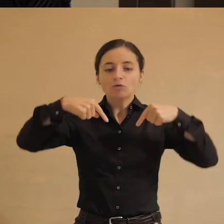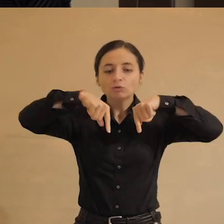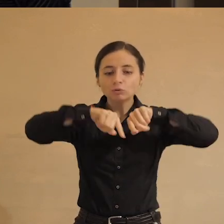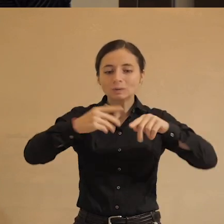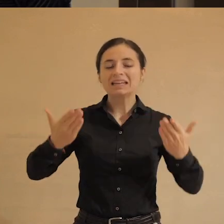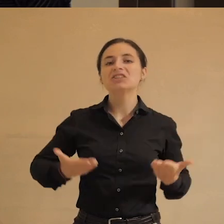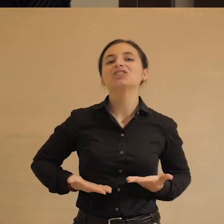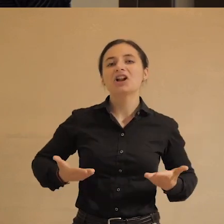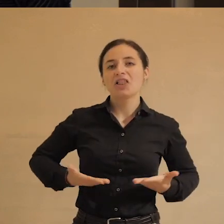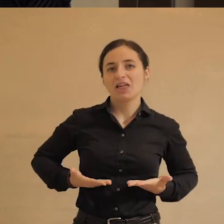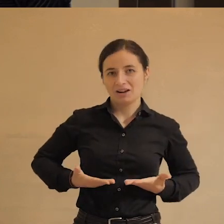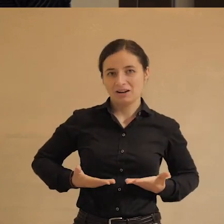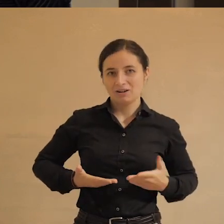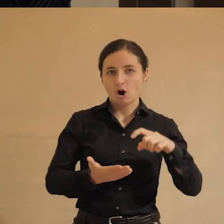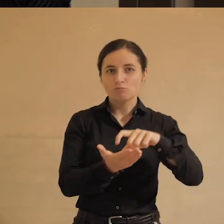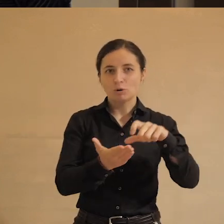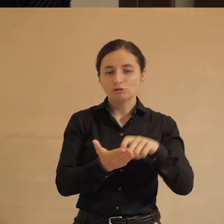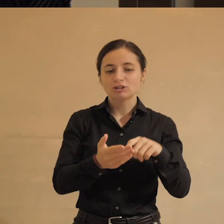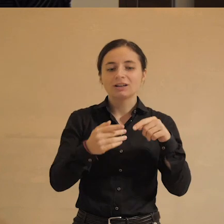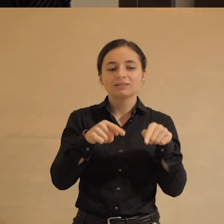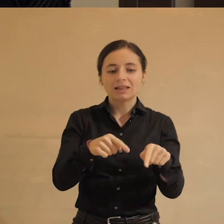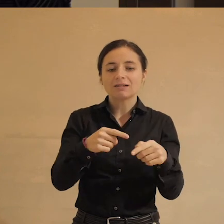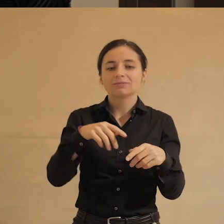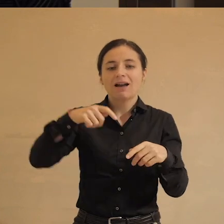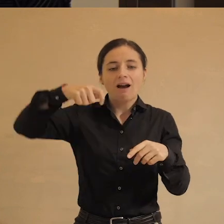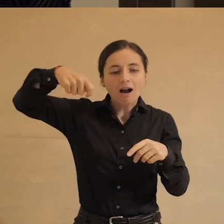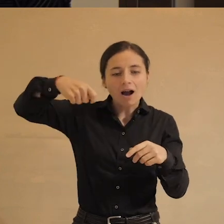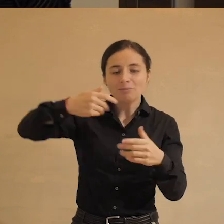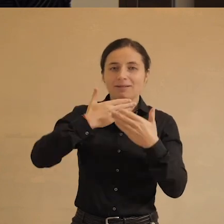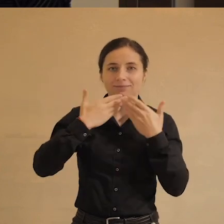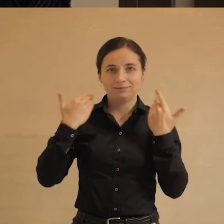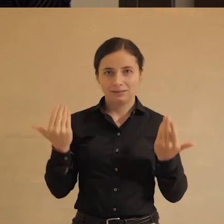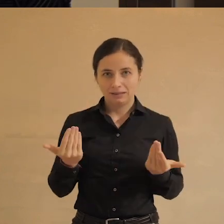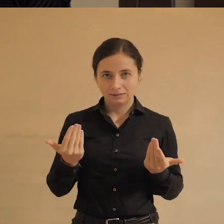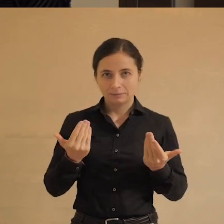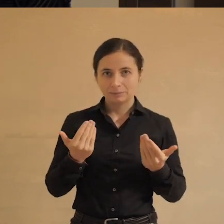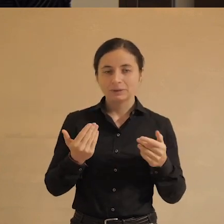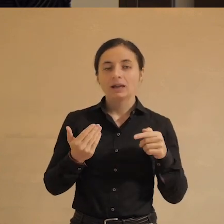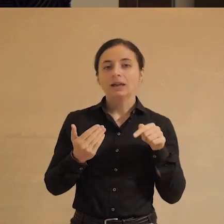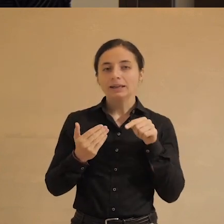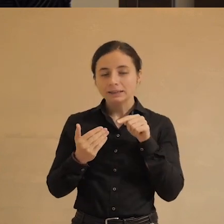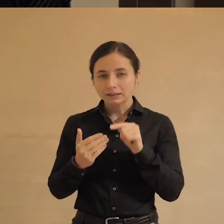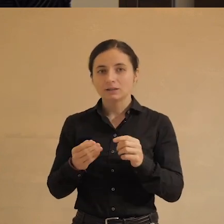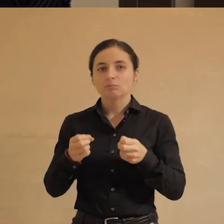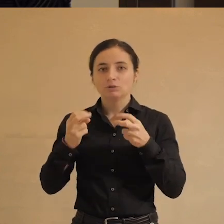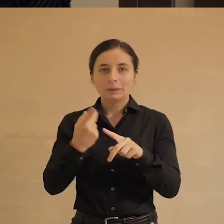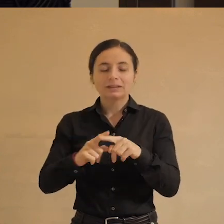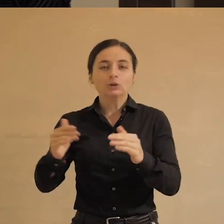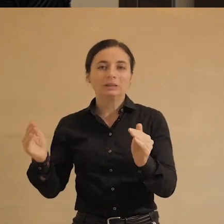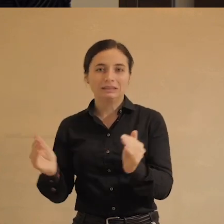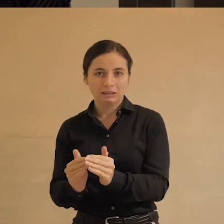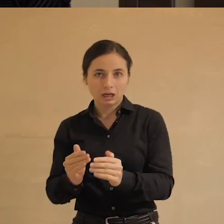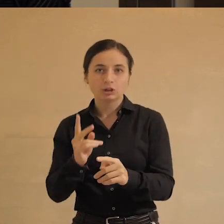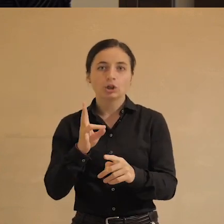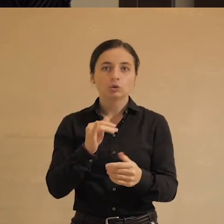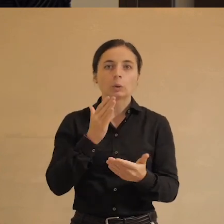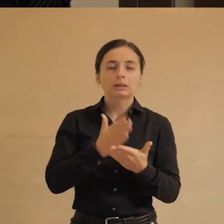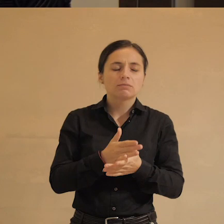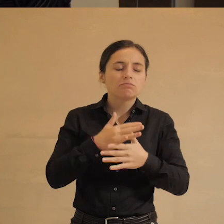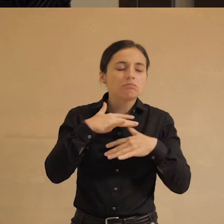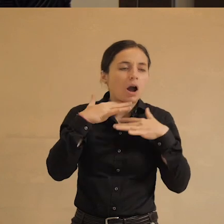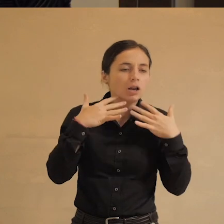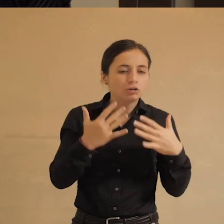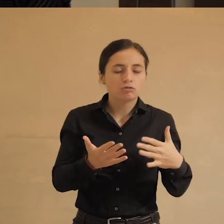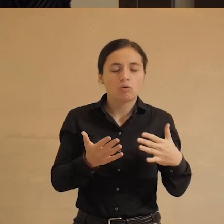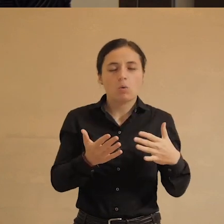помещений. Там нет никакой видеокамеры. Поэтому да, есть ряд преступлений, которые снижаются от видеонаблюдения, но есть целый большой